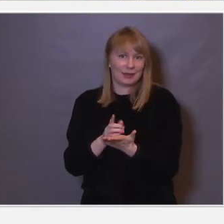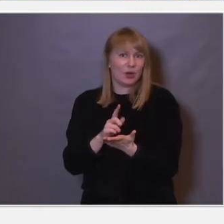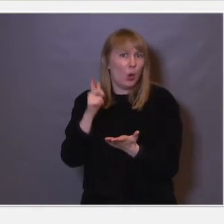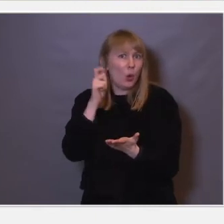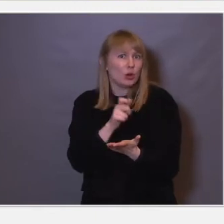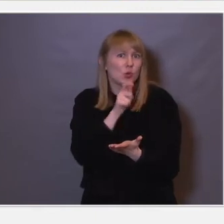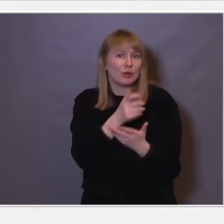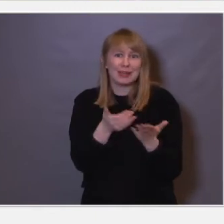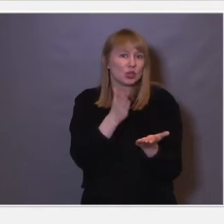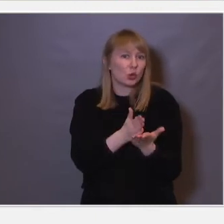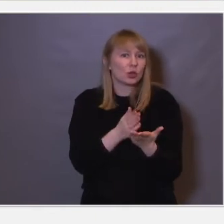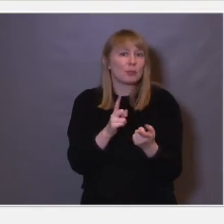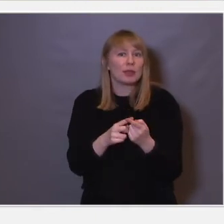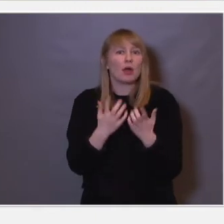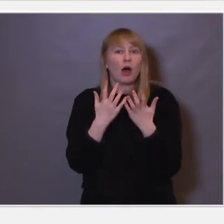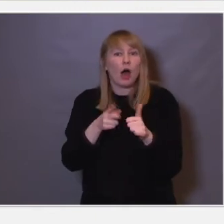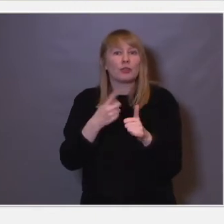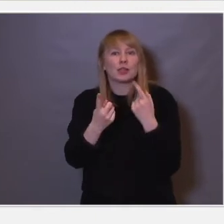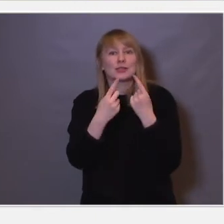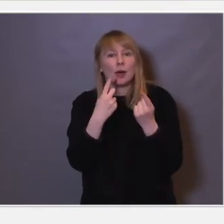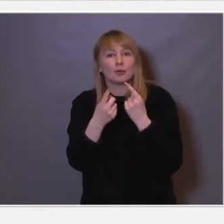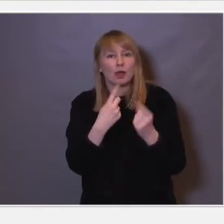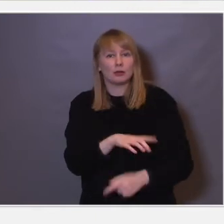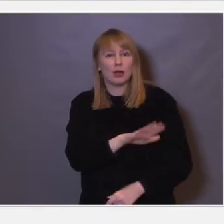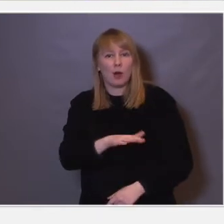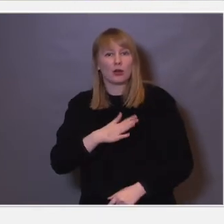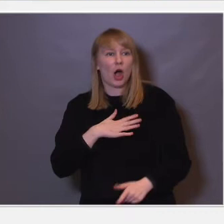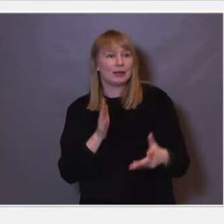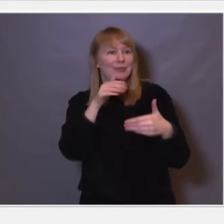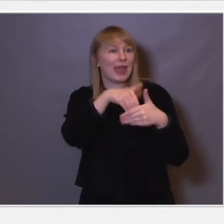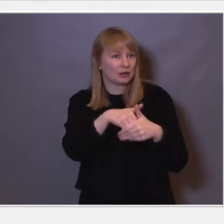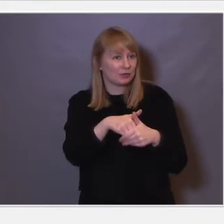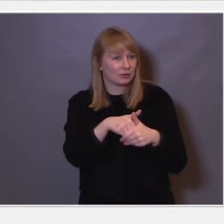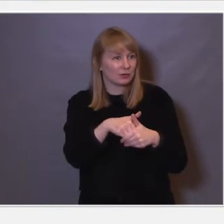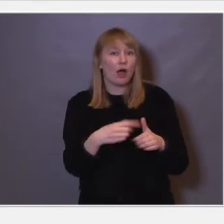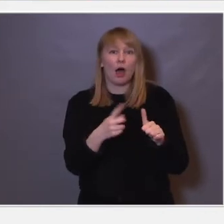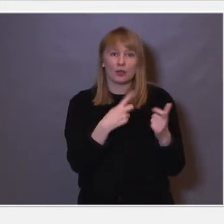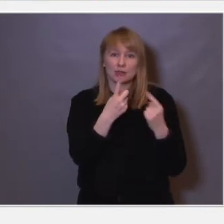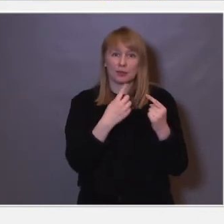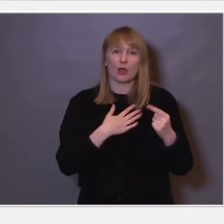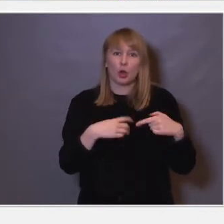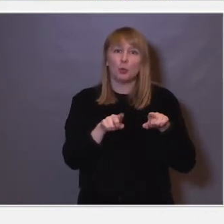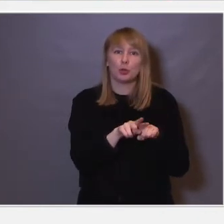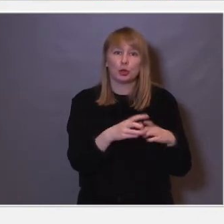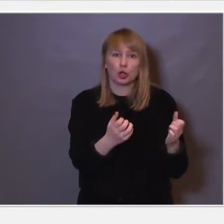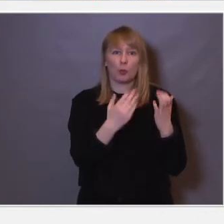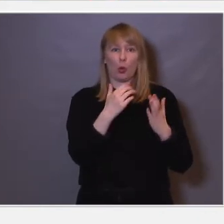hvor mange samtaler barna hadde vært involvert i, som hadde betydning for